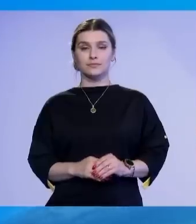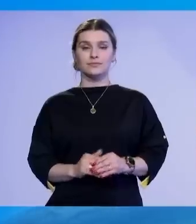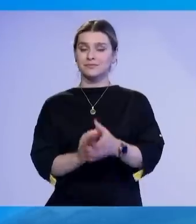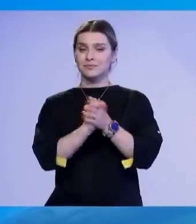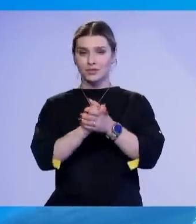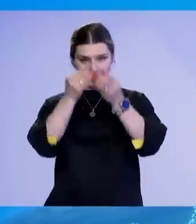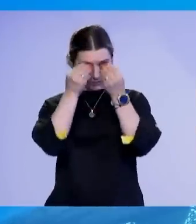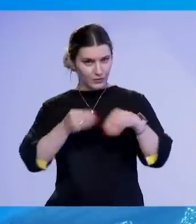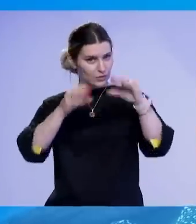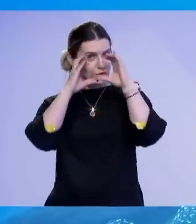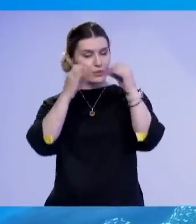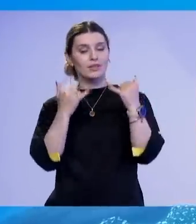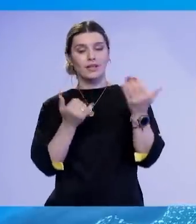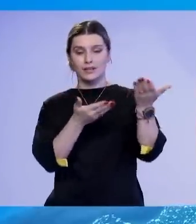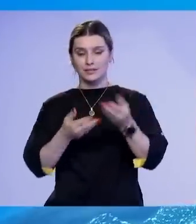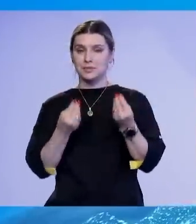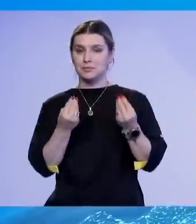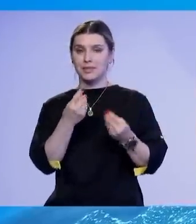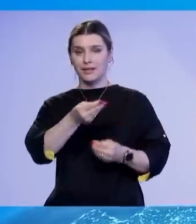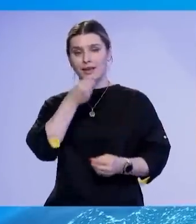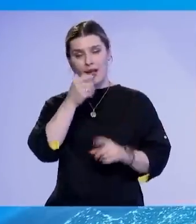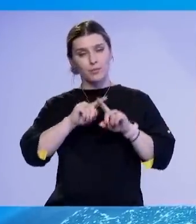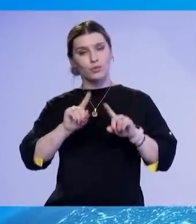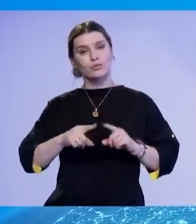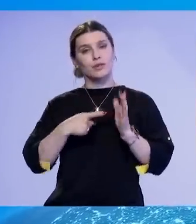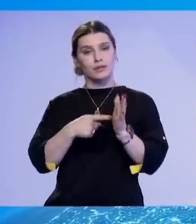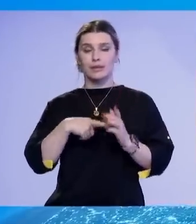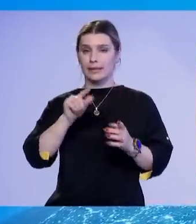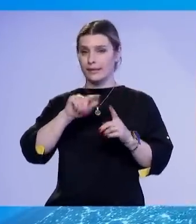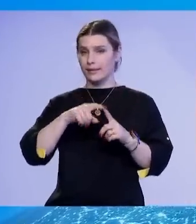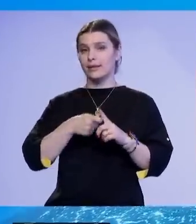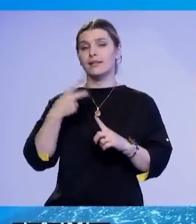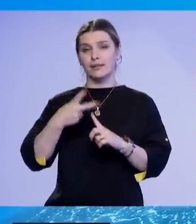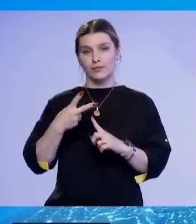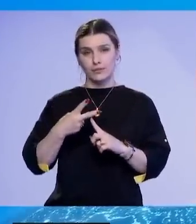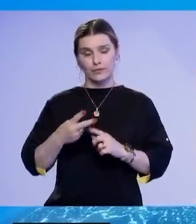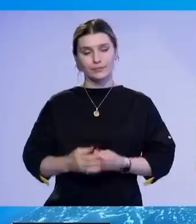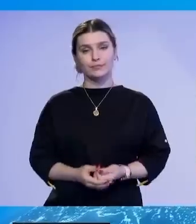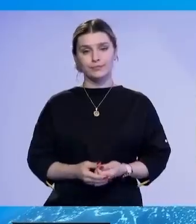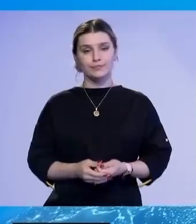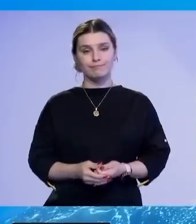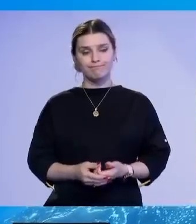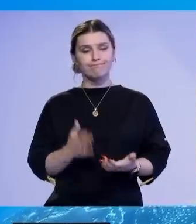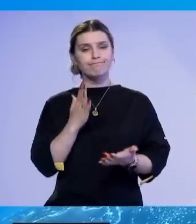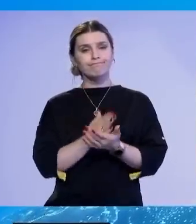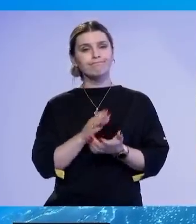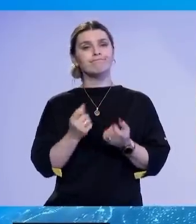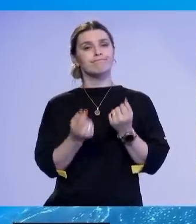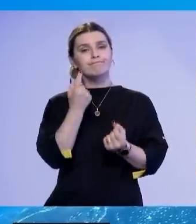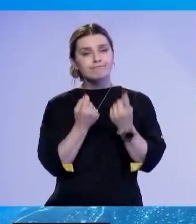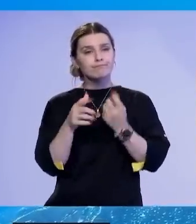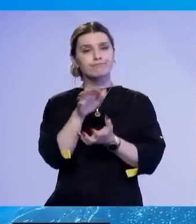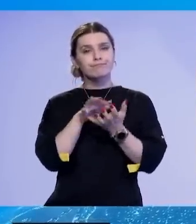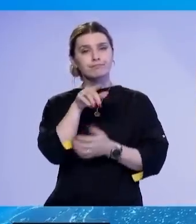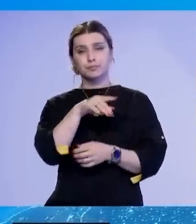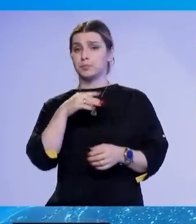Përshëndetje të ndër u arshikuës jeni me edicionin e lajmeve në radiotelevizionin publik të Kosovës. Pas zhvillimeve të kryuara në